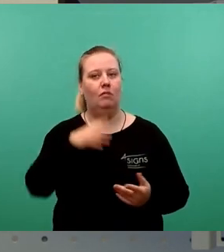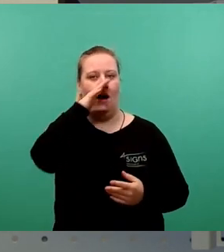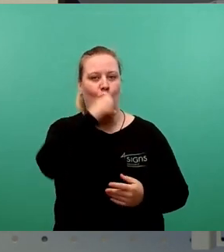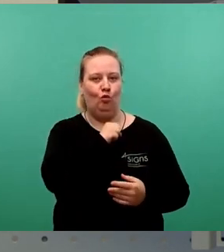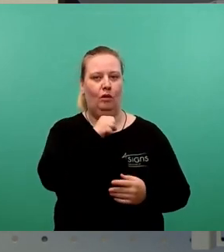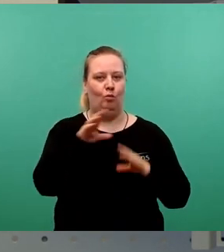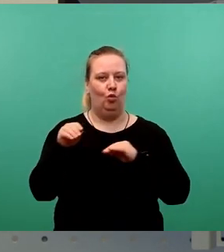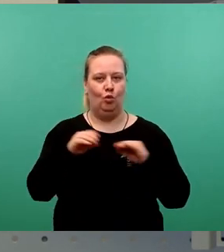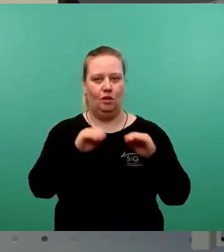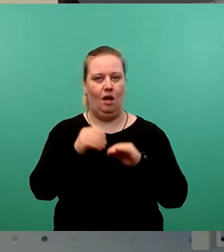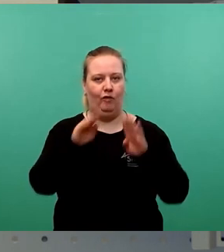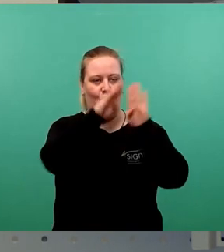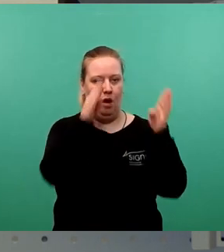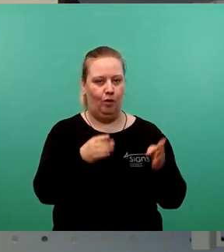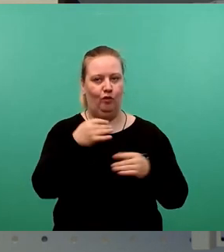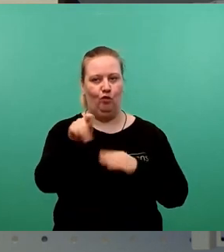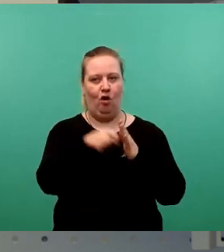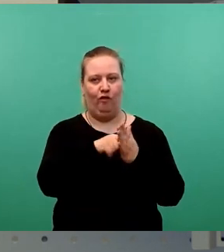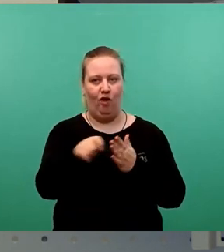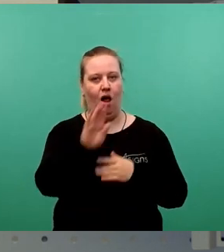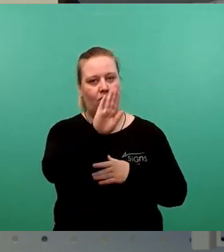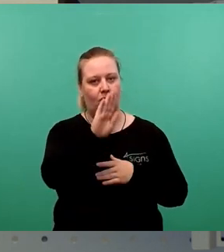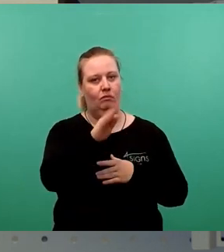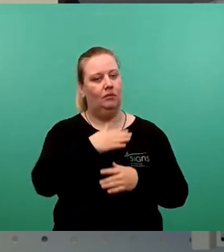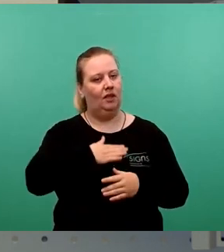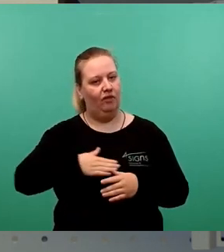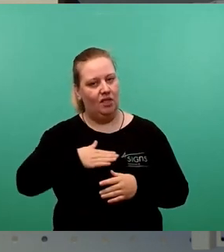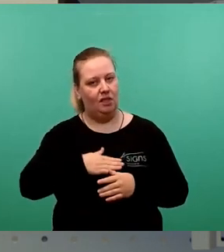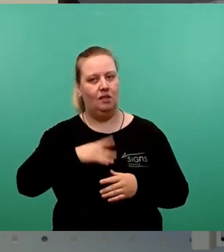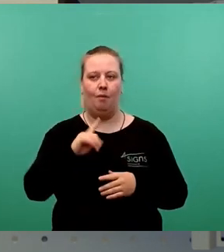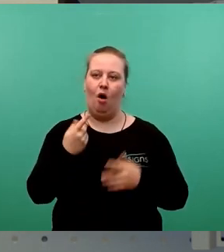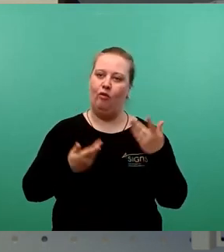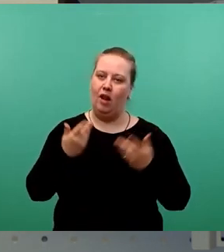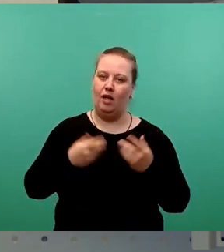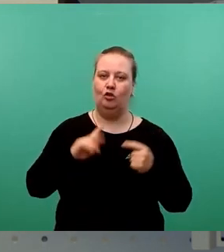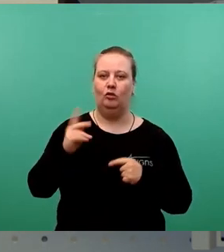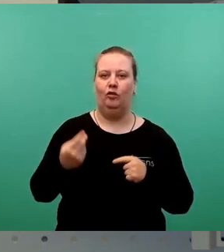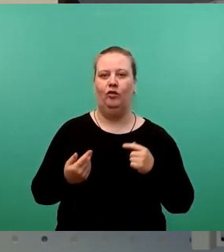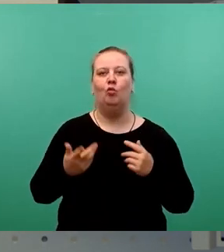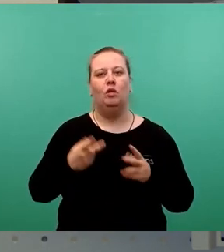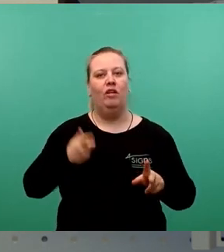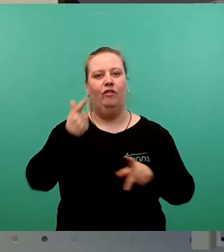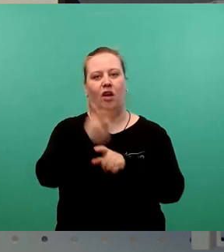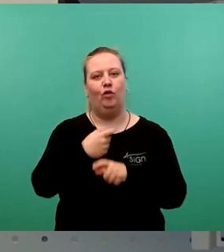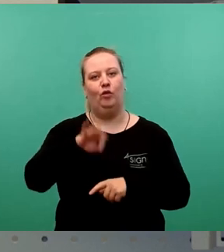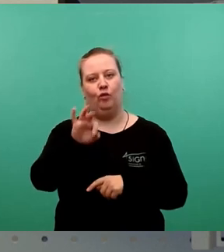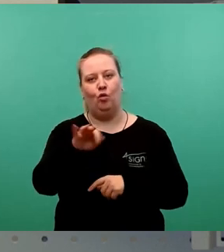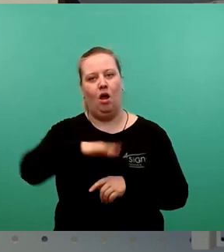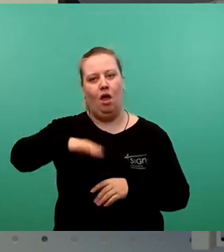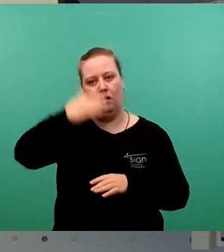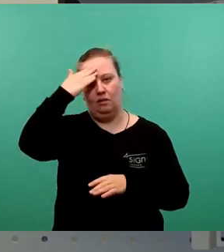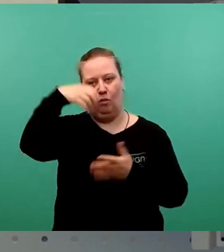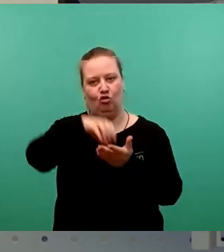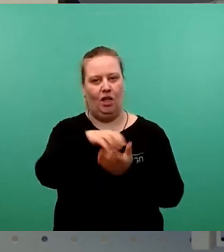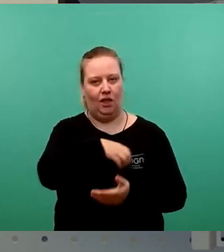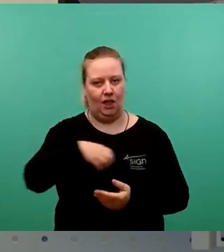Wahlkabine für eine Wahl im Sinne Ihres Gewissens, aber durchaus auch im Sinne einer Verantwortung gegenüber der Landeshauptstadt Dresden,